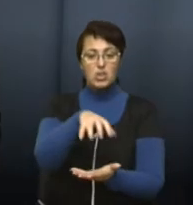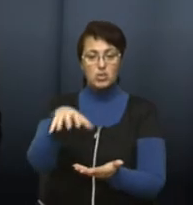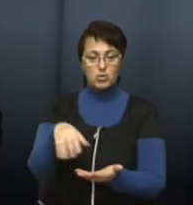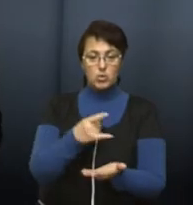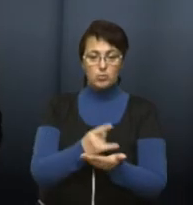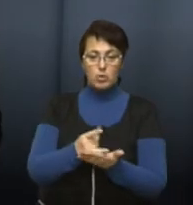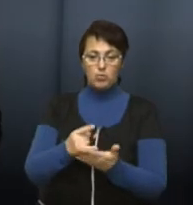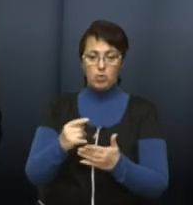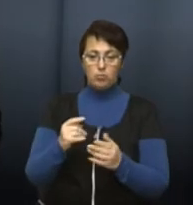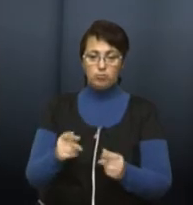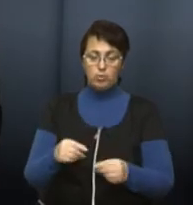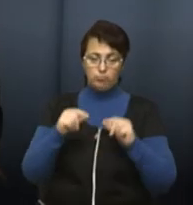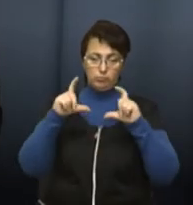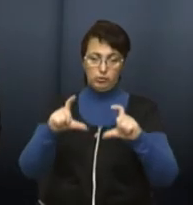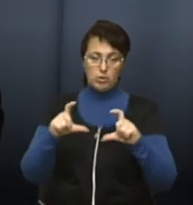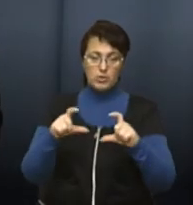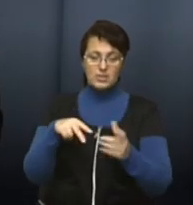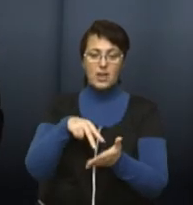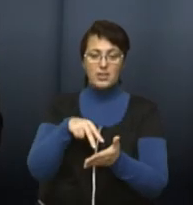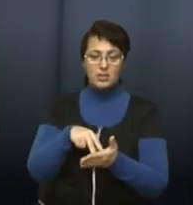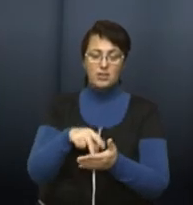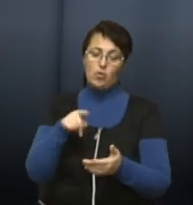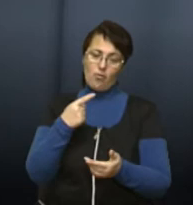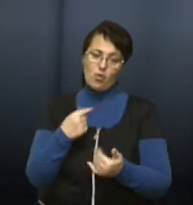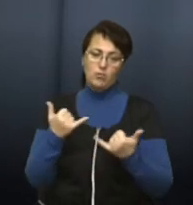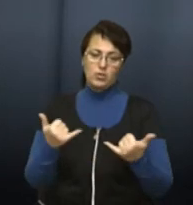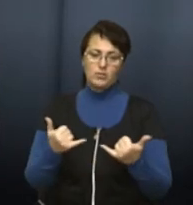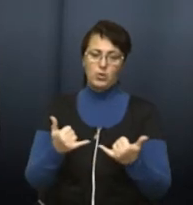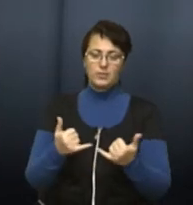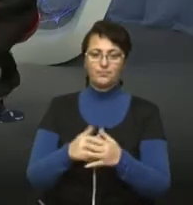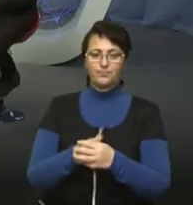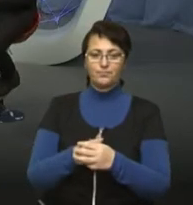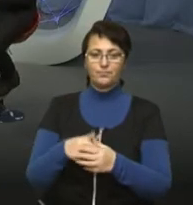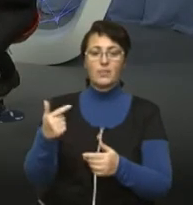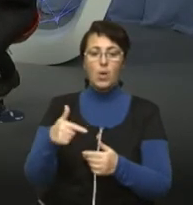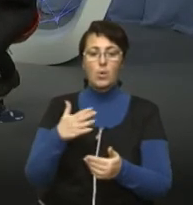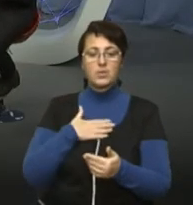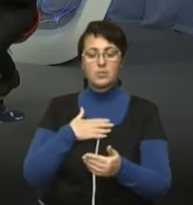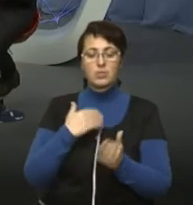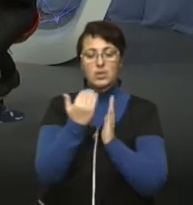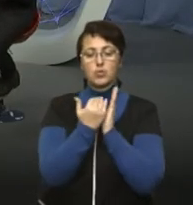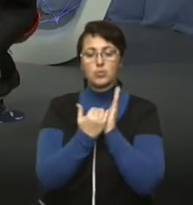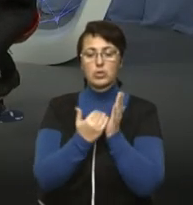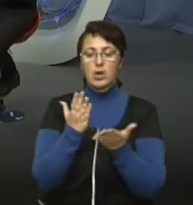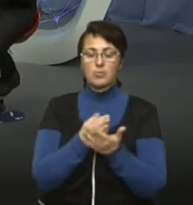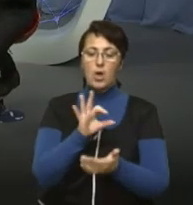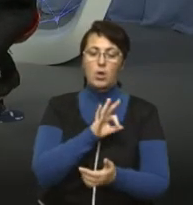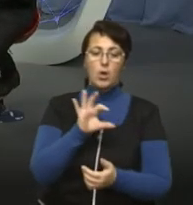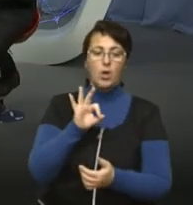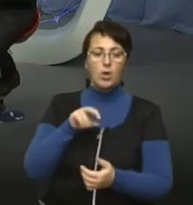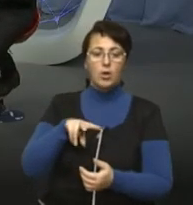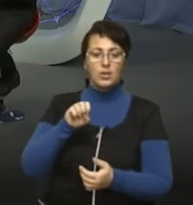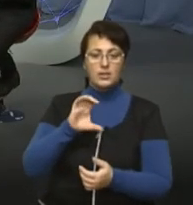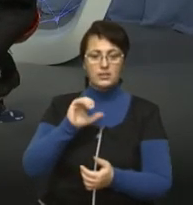зростання тарифу та поділ на умовні сектори говоримо сьогодні у нашому ефірі. Гостями нашого ефіру є Орест Олеськів,